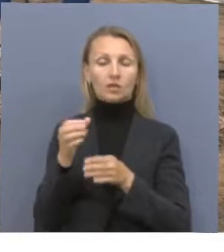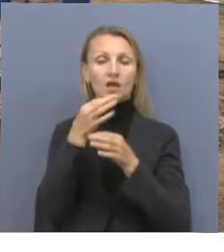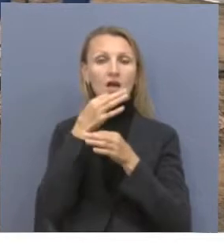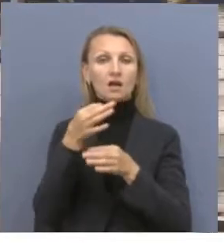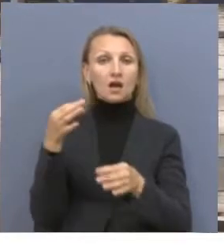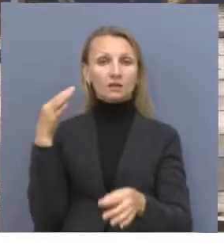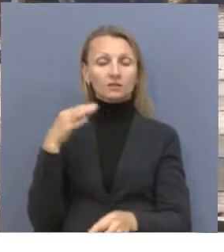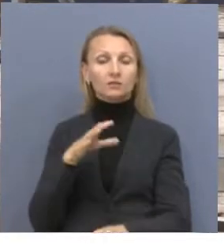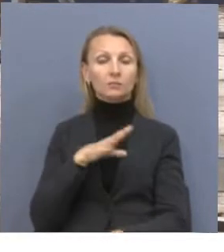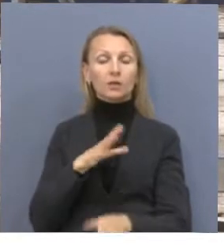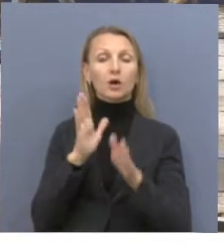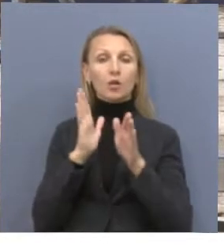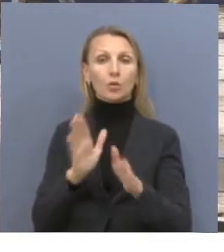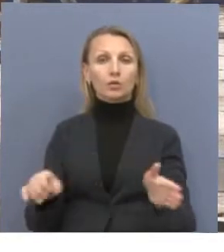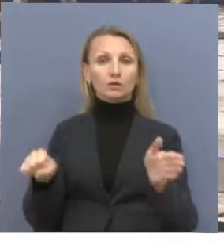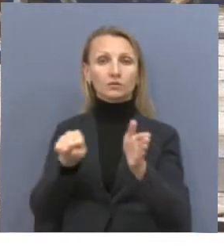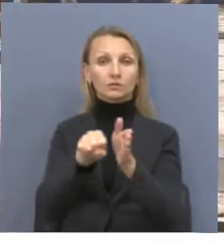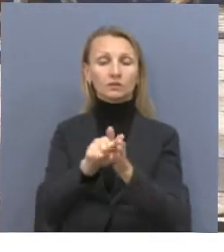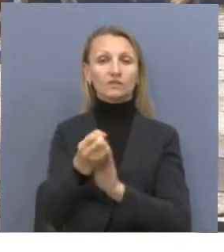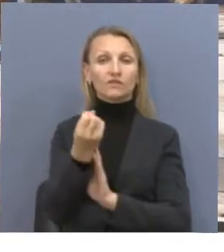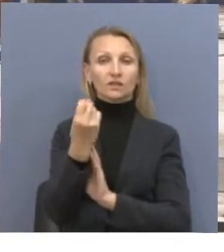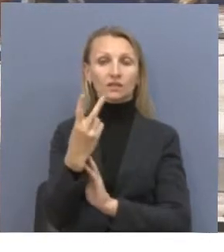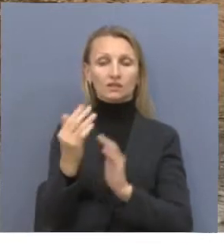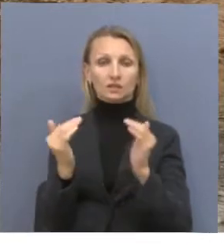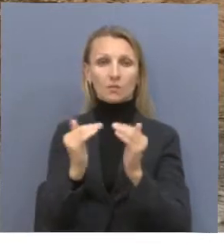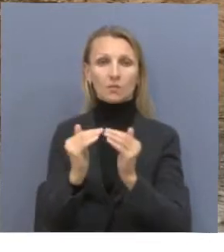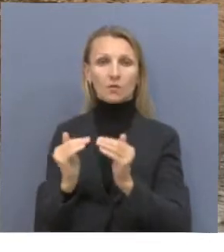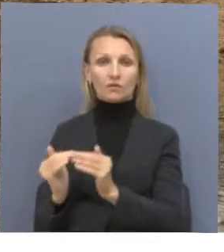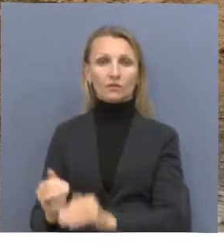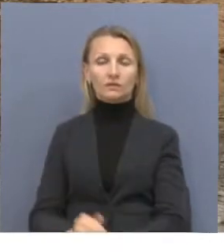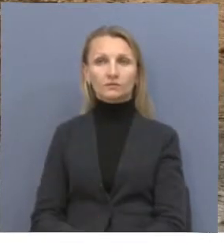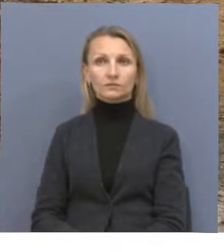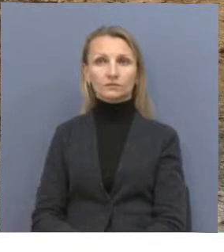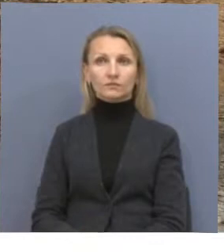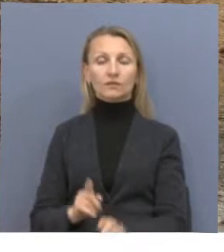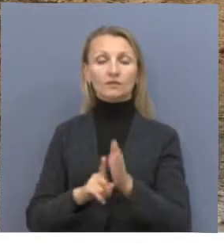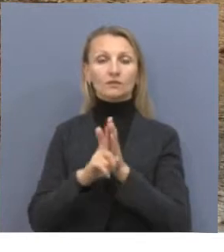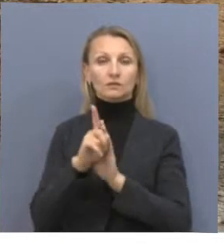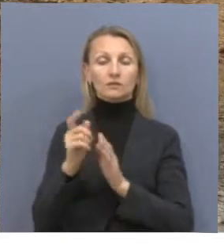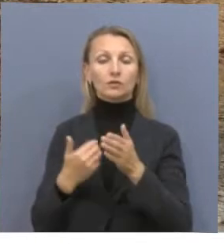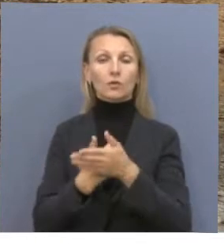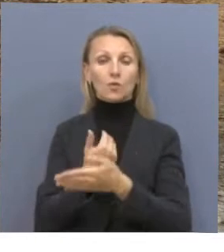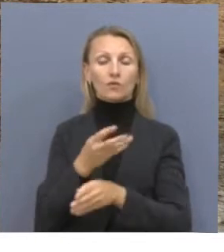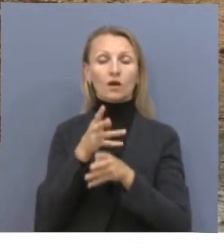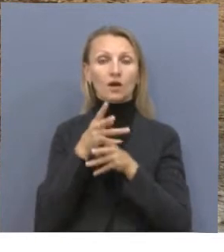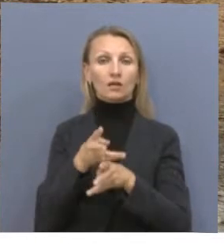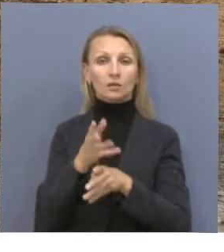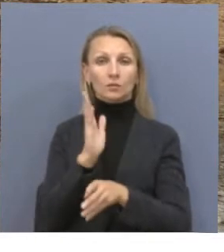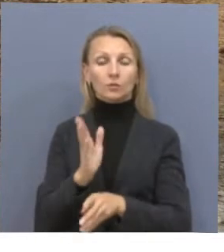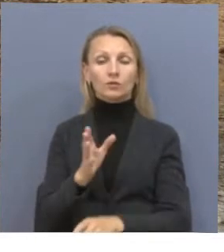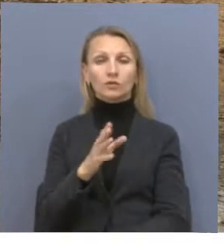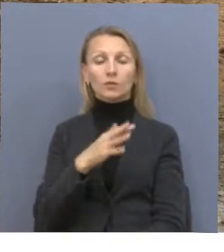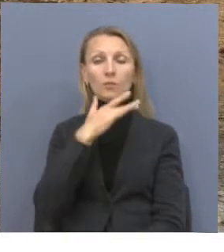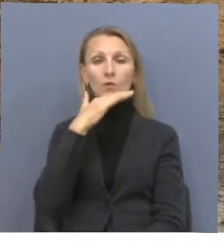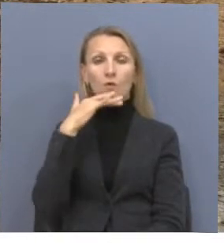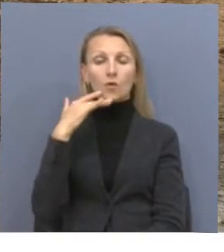центрального отопления было подключено всего 12 домов. При вводе эксплуатации новой котельной будет отапливаться 22